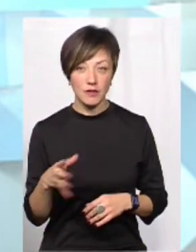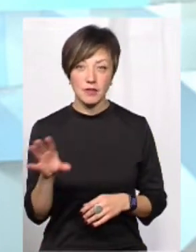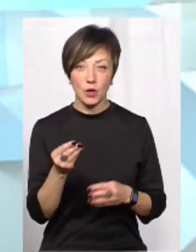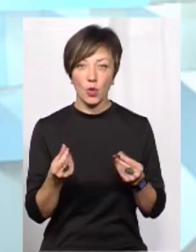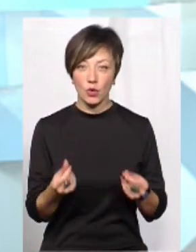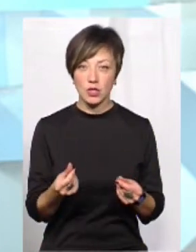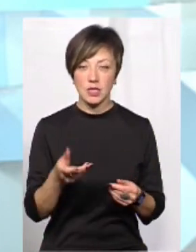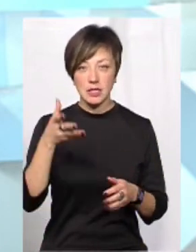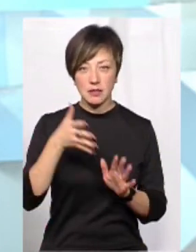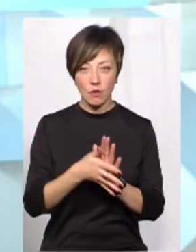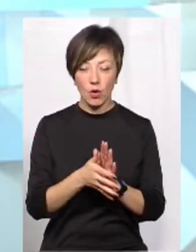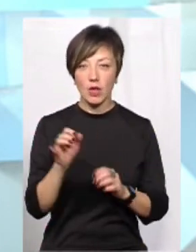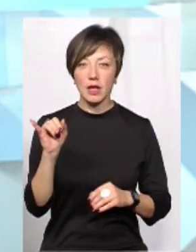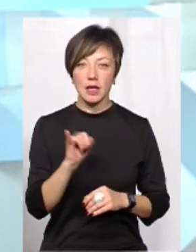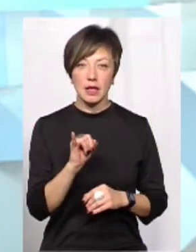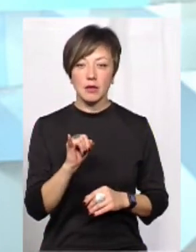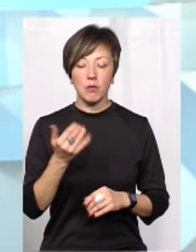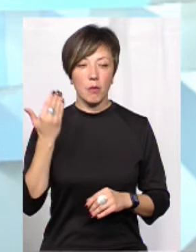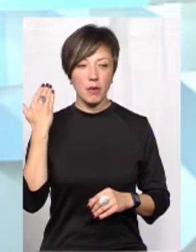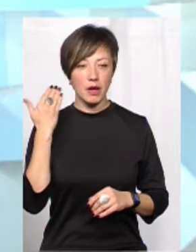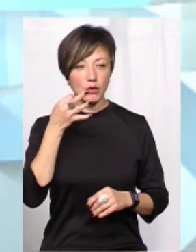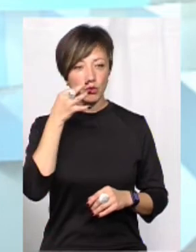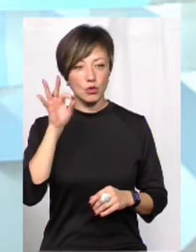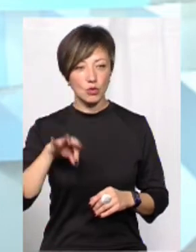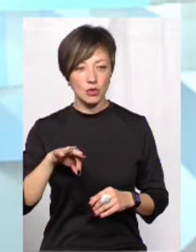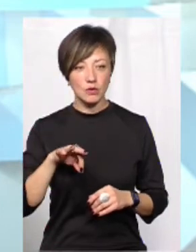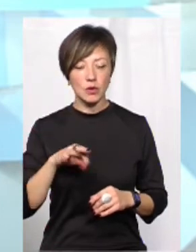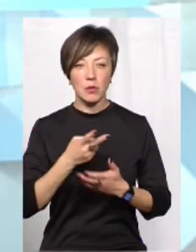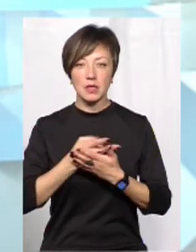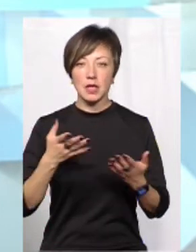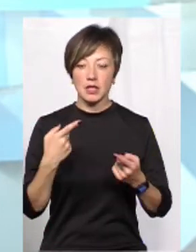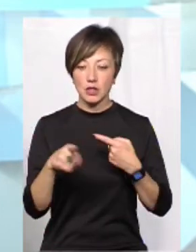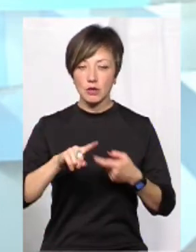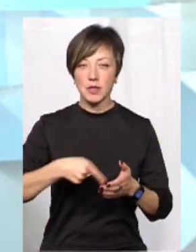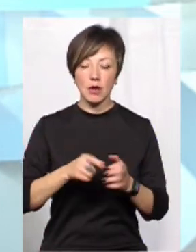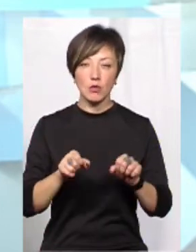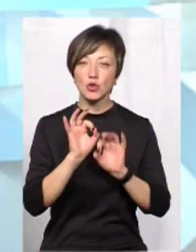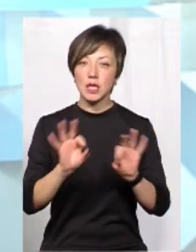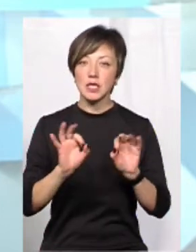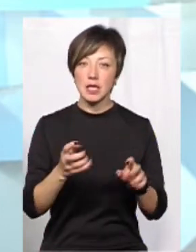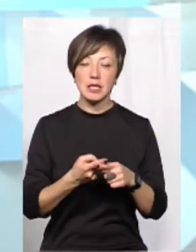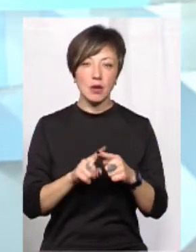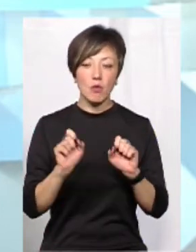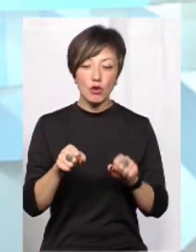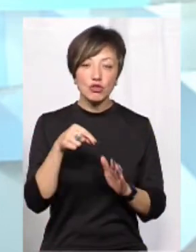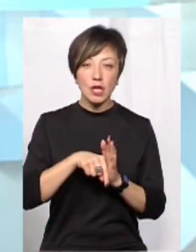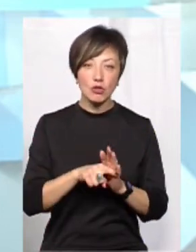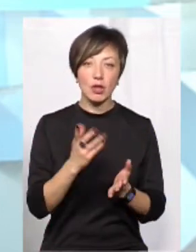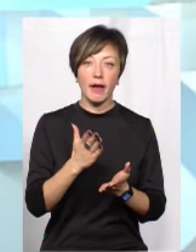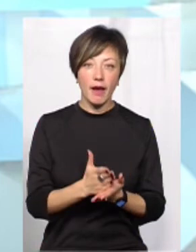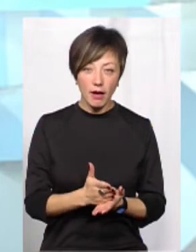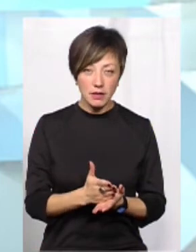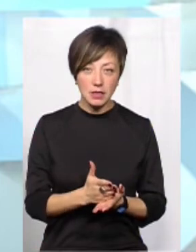всіх коштів засвоїло. І з попереднього досвіду, з досвіду презентації в інших містах, я можу сказати, що це може свідчити про